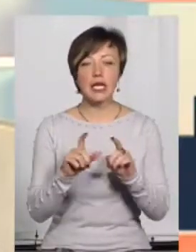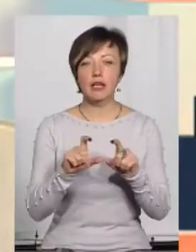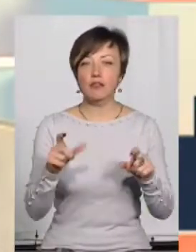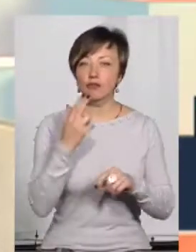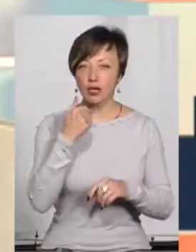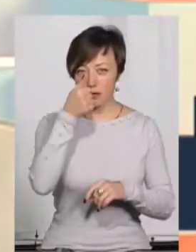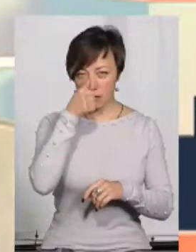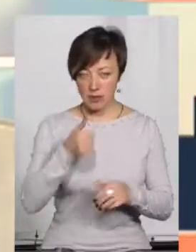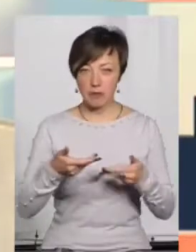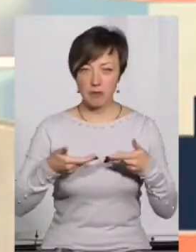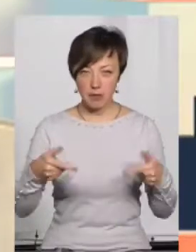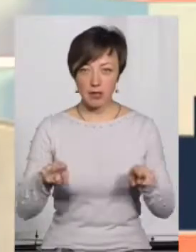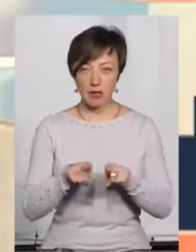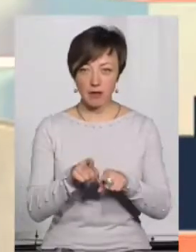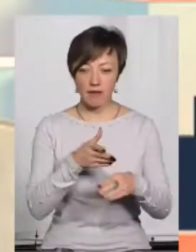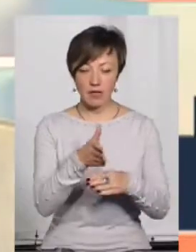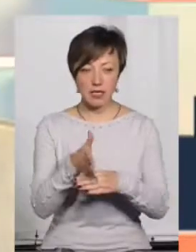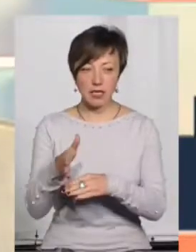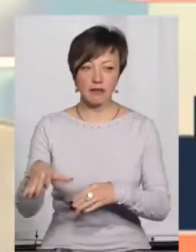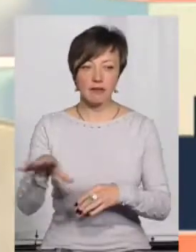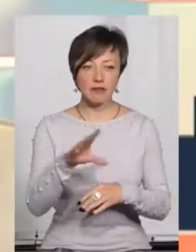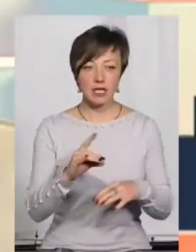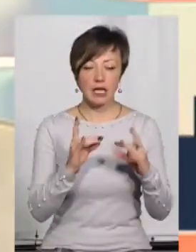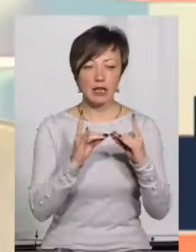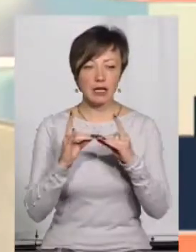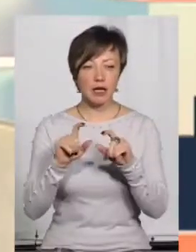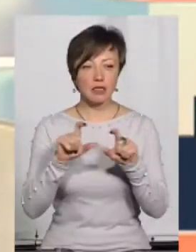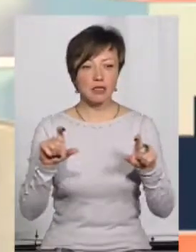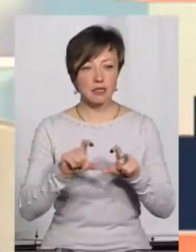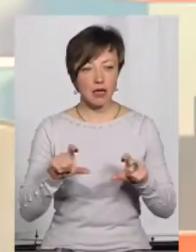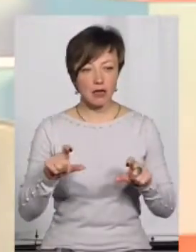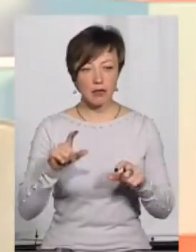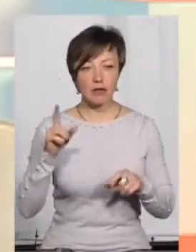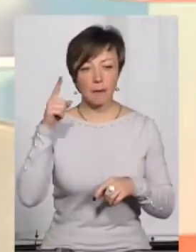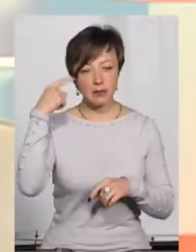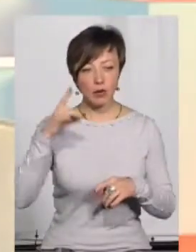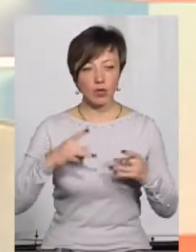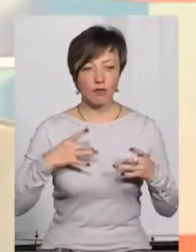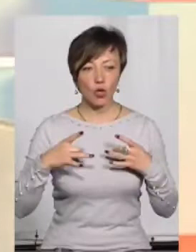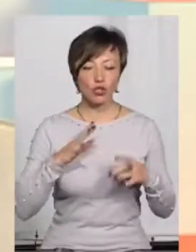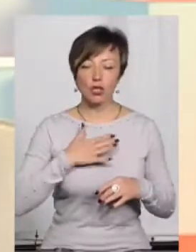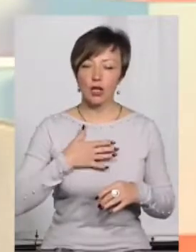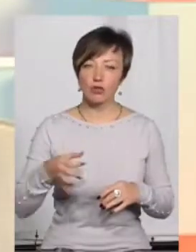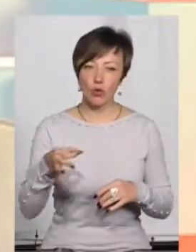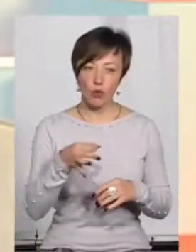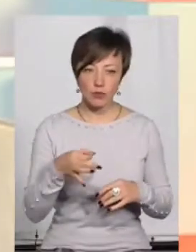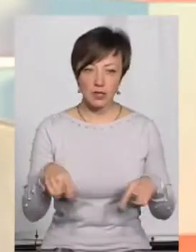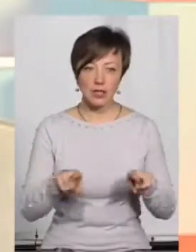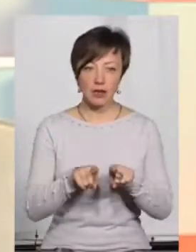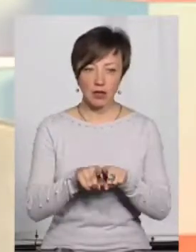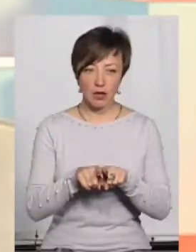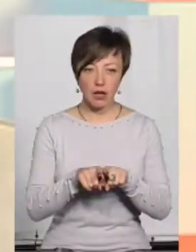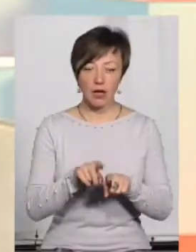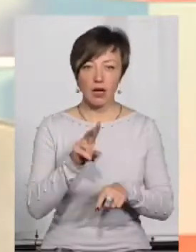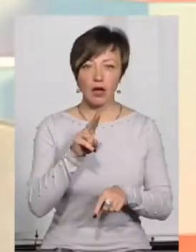місяці ми здійснили такі візити майже усі інтернатні заклади психоневрологічні нашої області. Зокрема, і також в